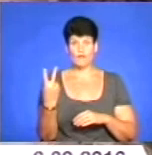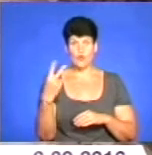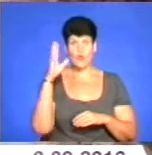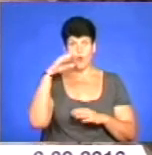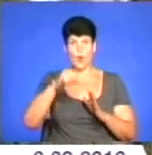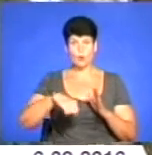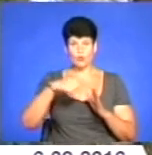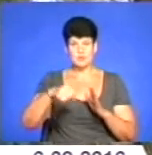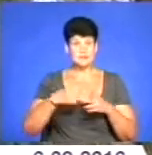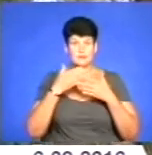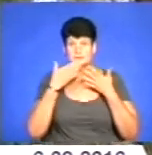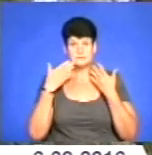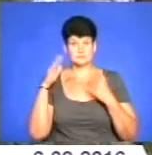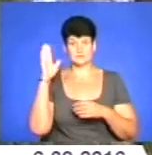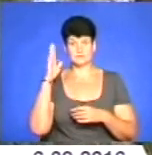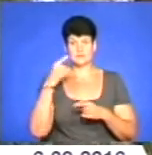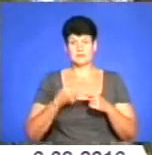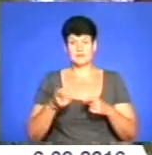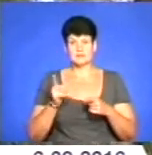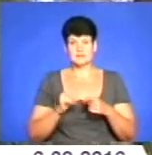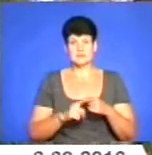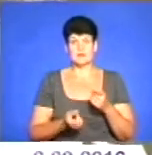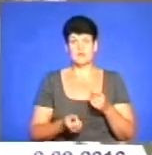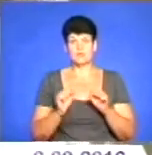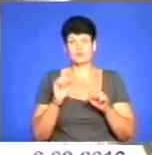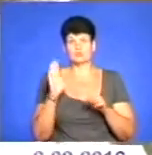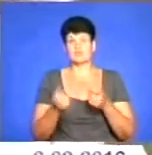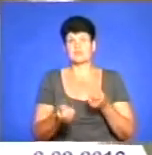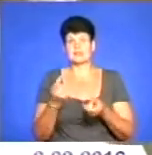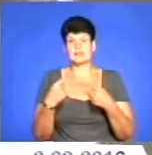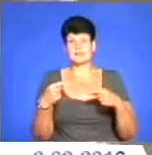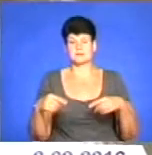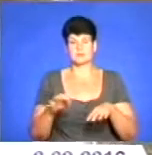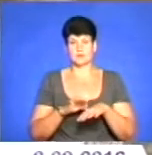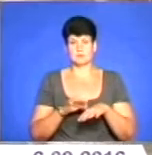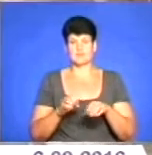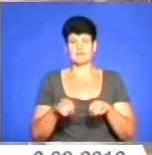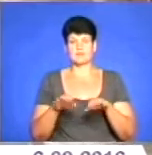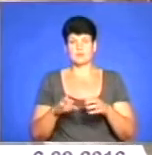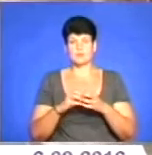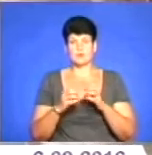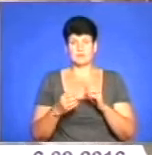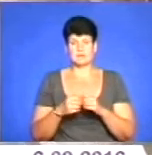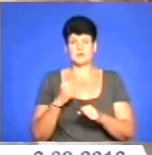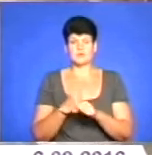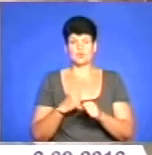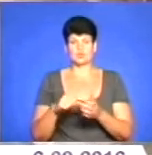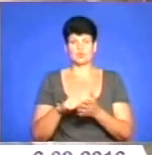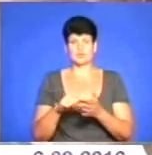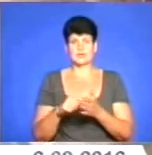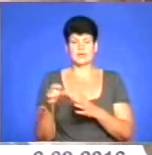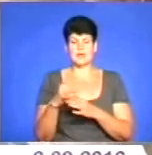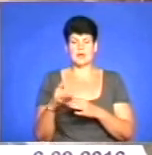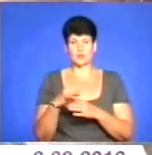вода. Це загрожує виникненню різних епідемічних захворювань. Над вирішенням проблеми працюють учасники районної комісії з